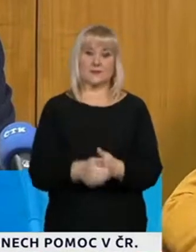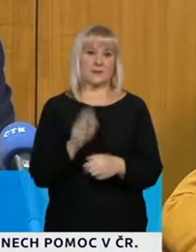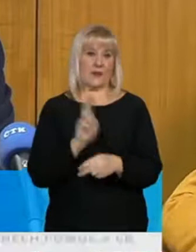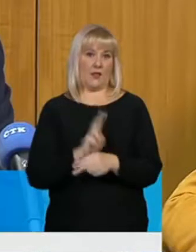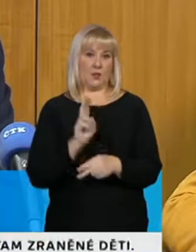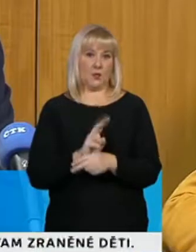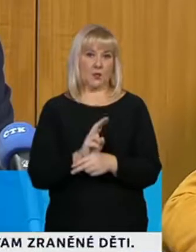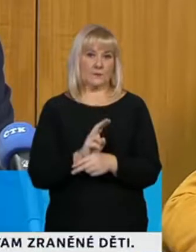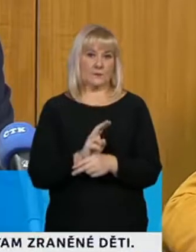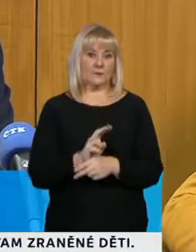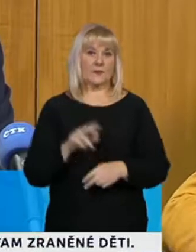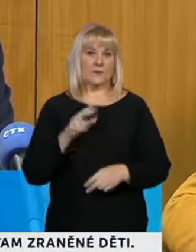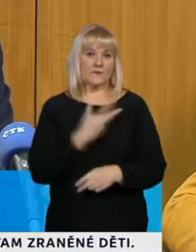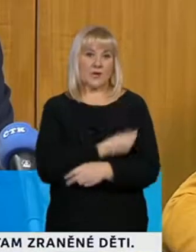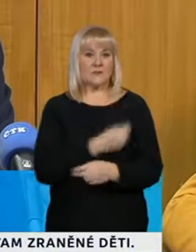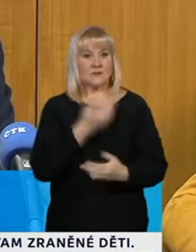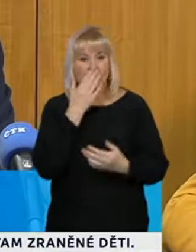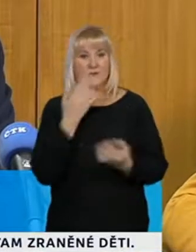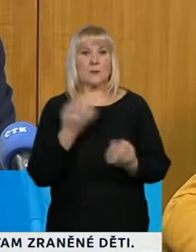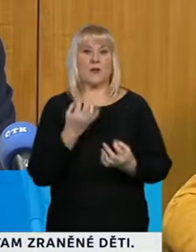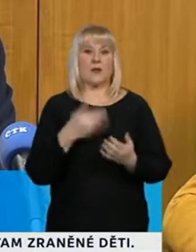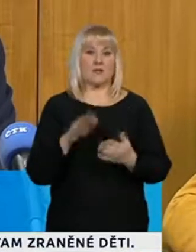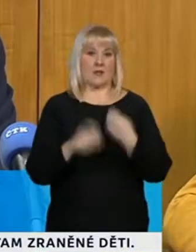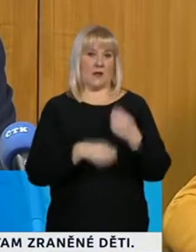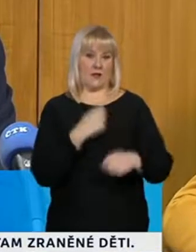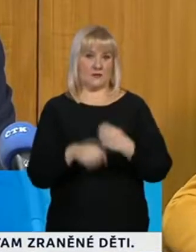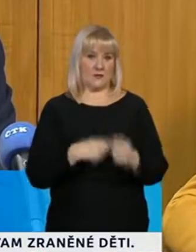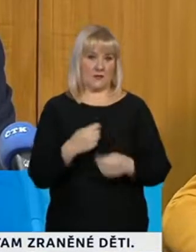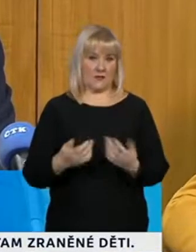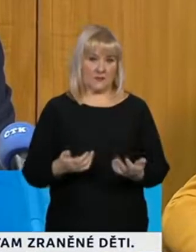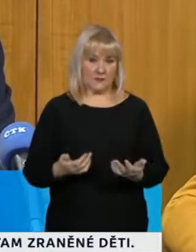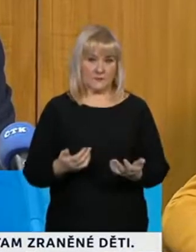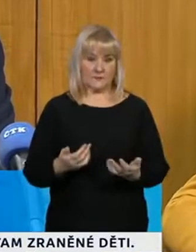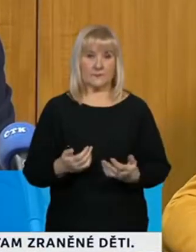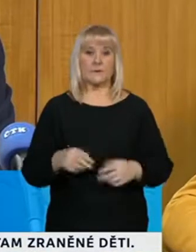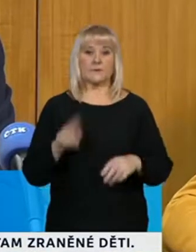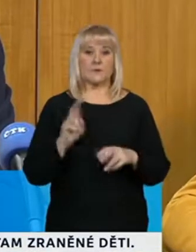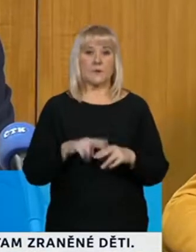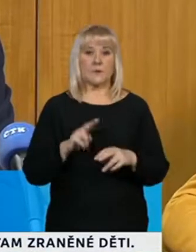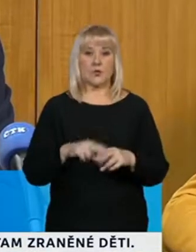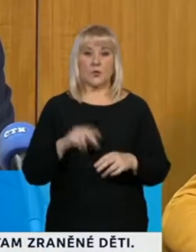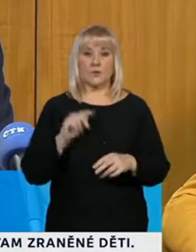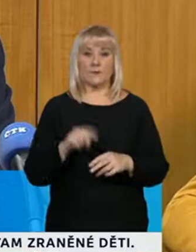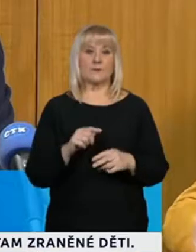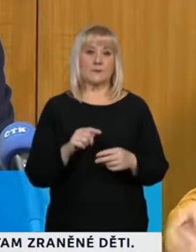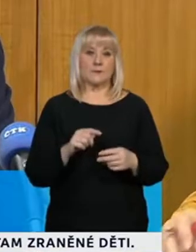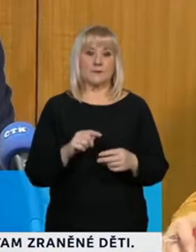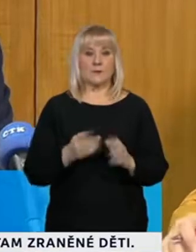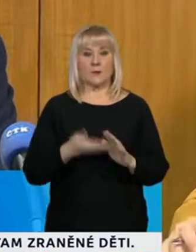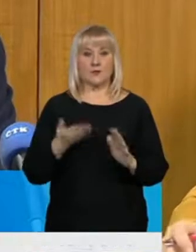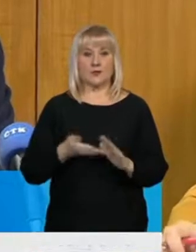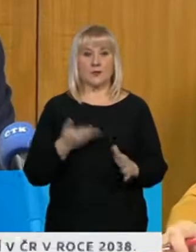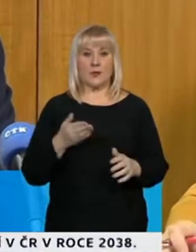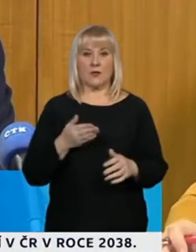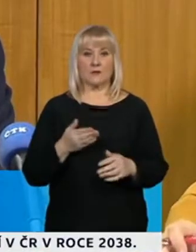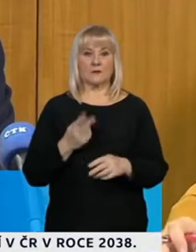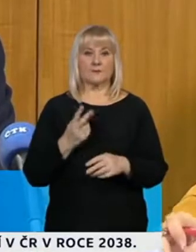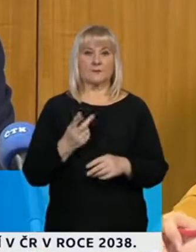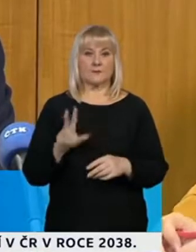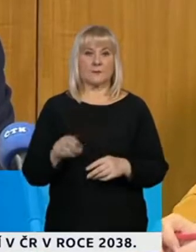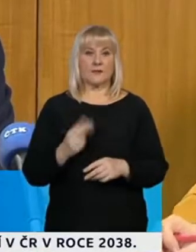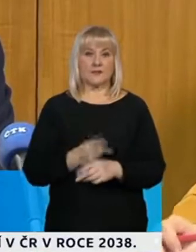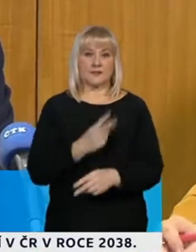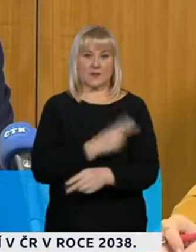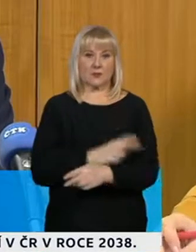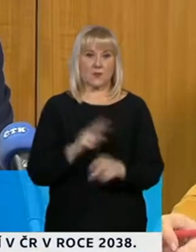je sledována ta vakcína i následně po její registraci a v tomto případě se třeba jedná o státní ústav